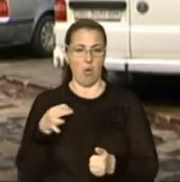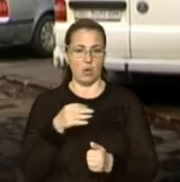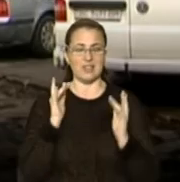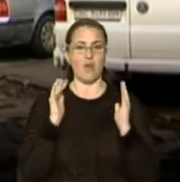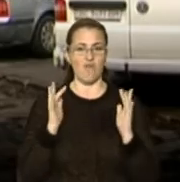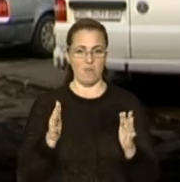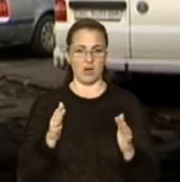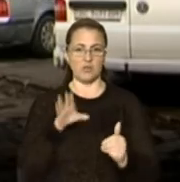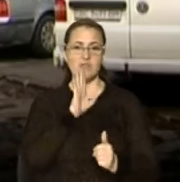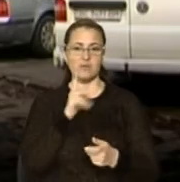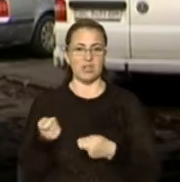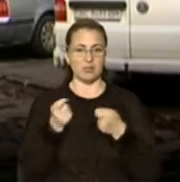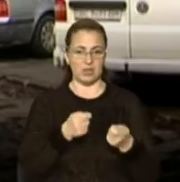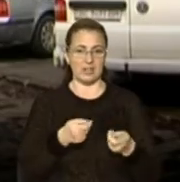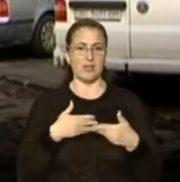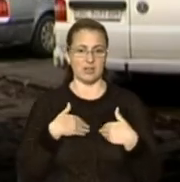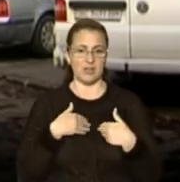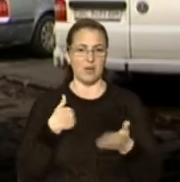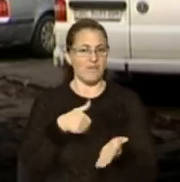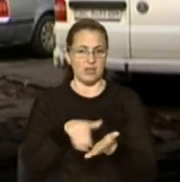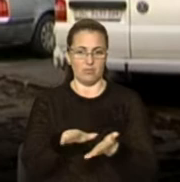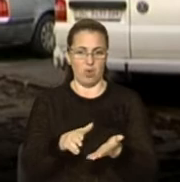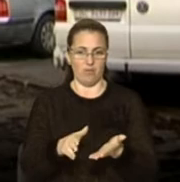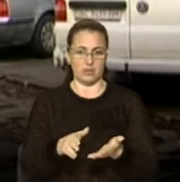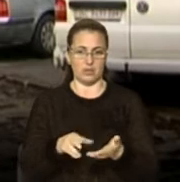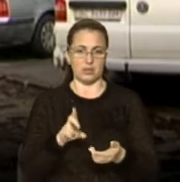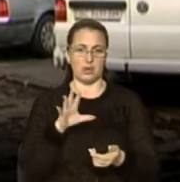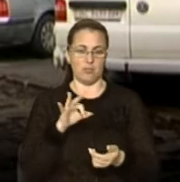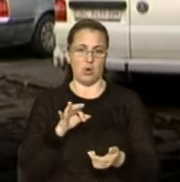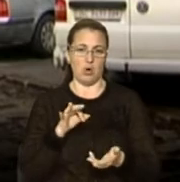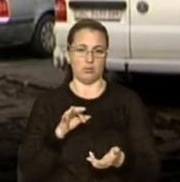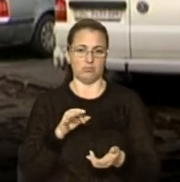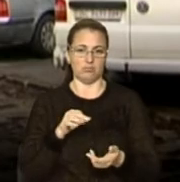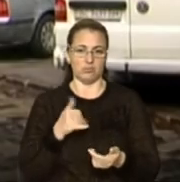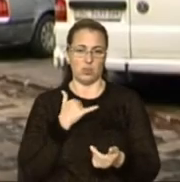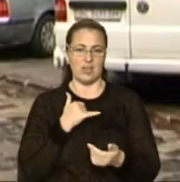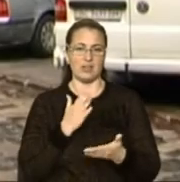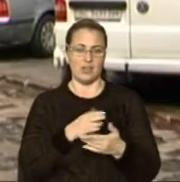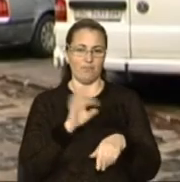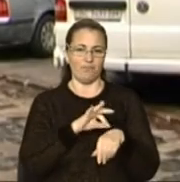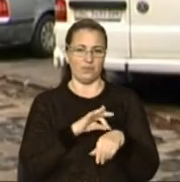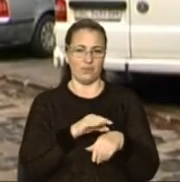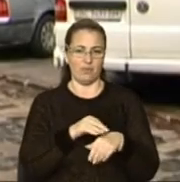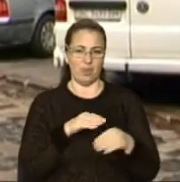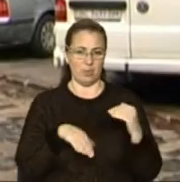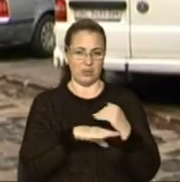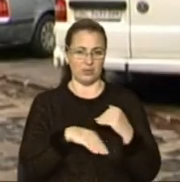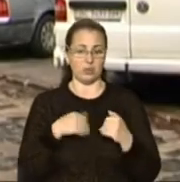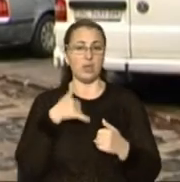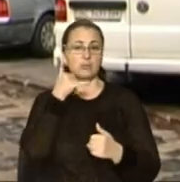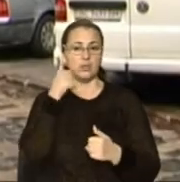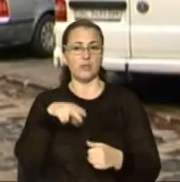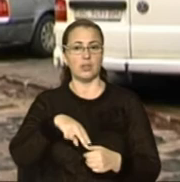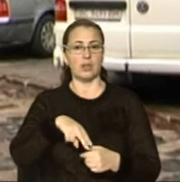парку. Дівчата принесли її нам. Ми відмовилися її прийняти через те, що у санітарит, собачі захворювання. Я одразу позвонив на ЛКП.